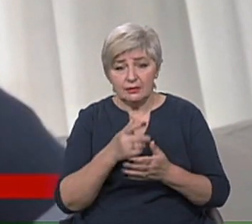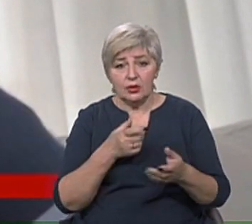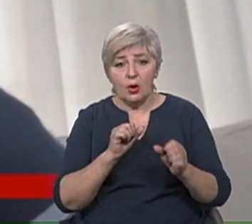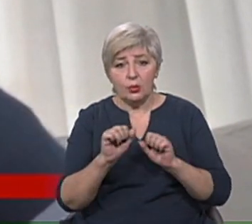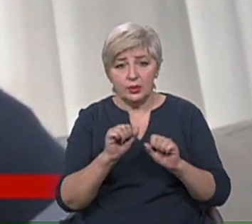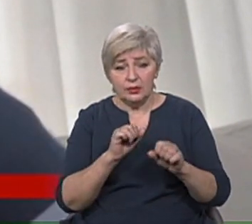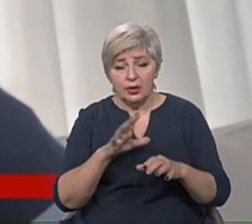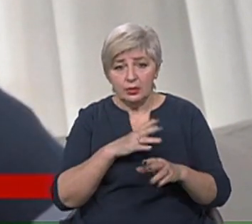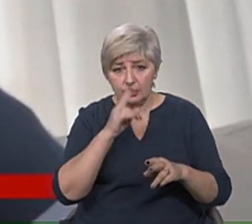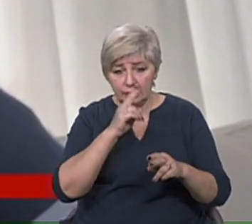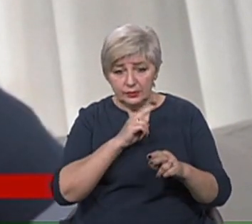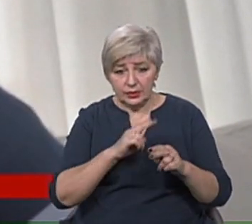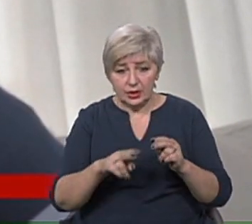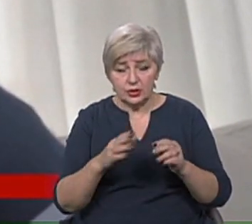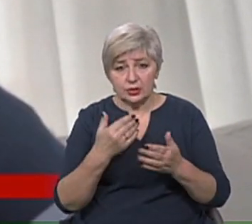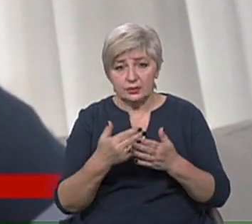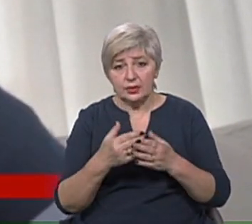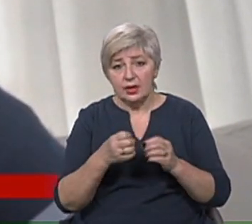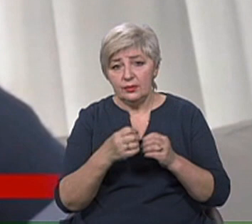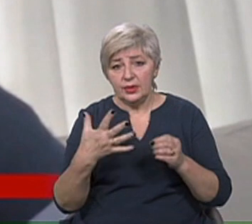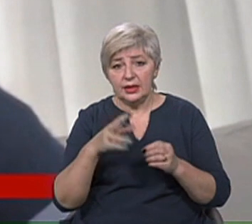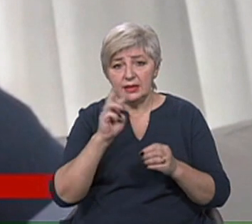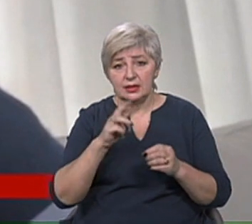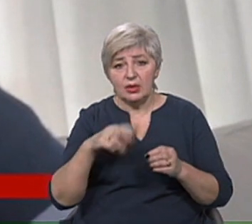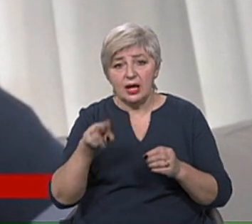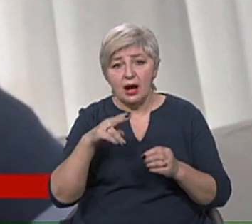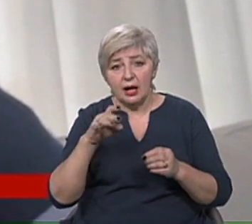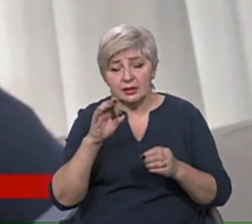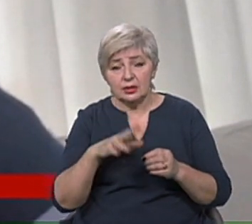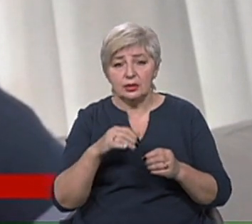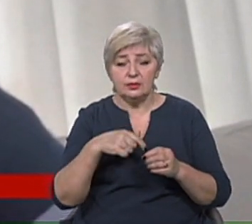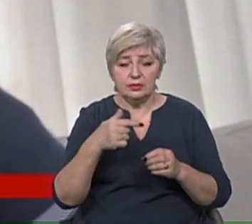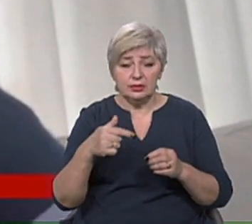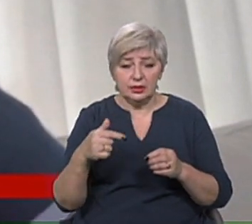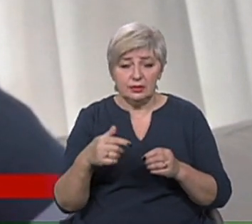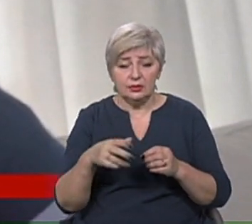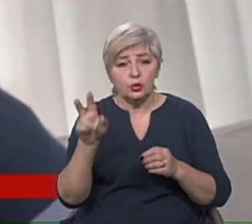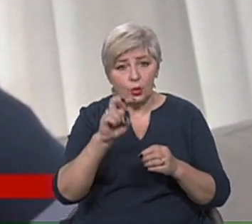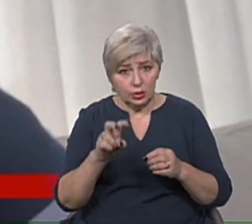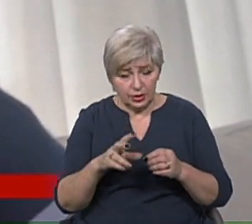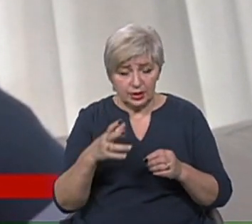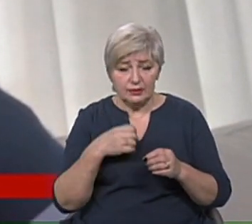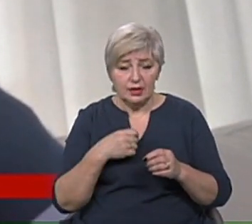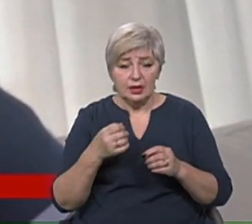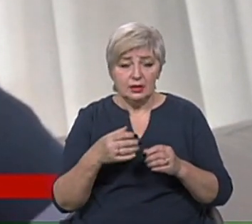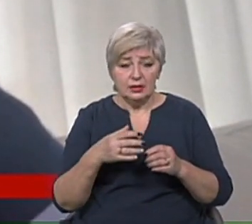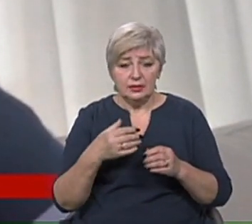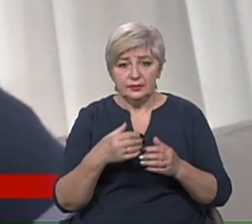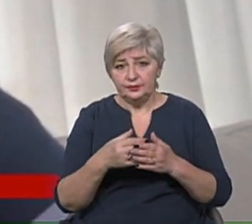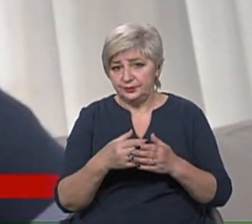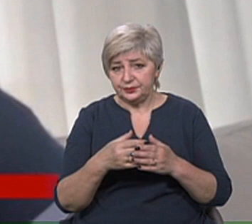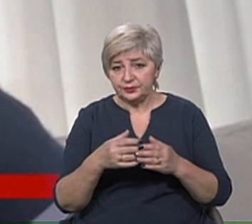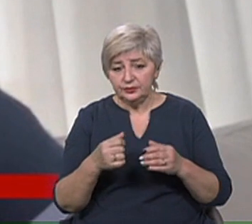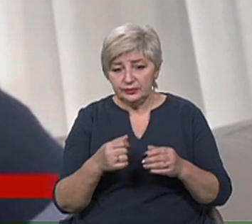втрачено порядка 15 мільярдів доларів самою компанією і близько 5 мільярдів доларів збитків для власників